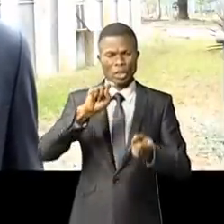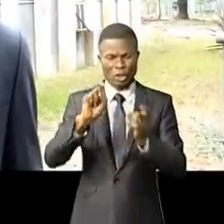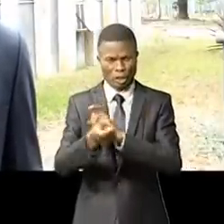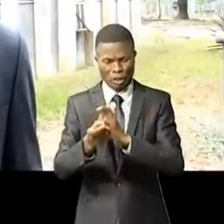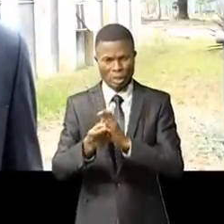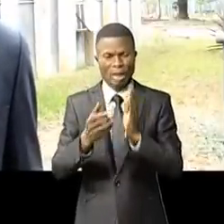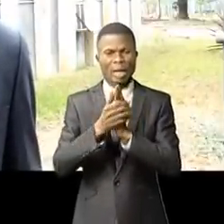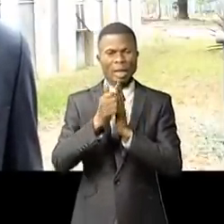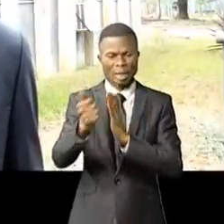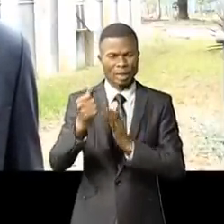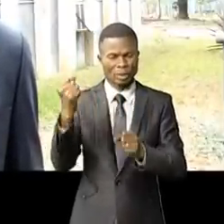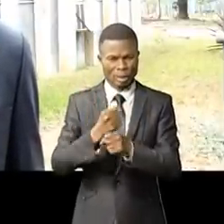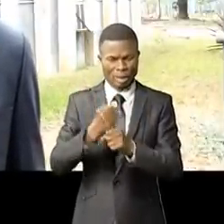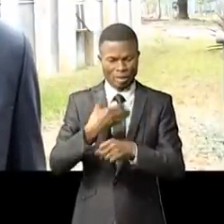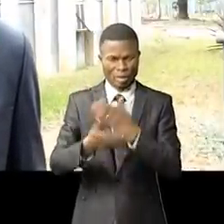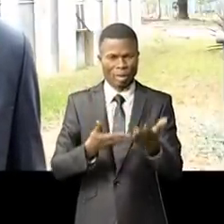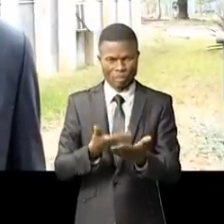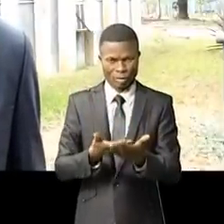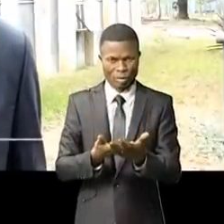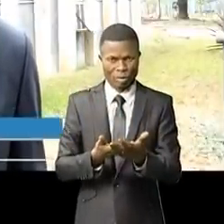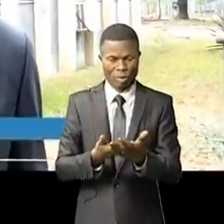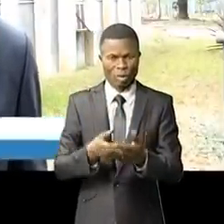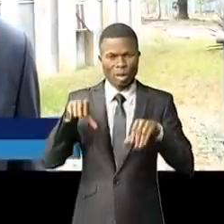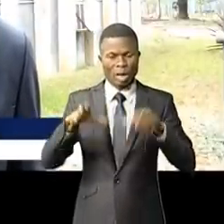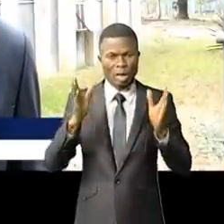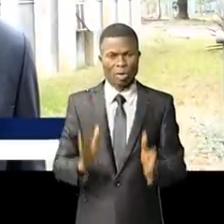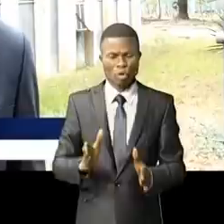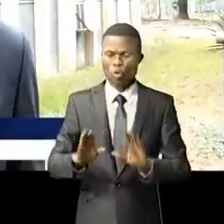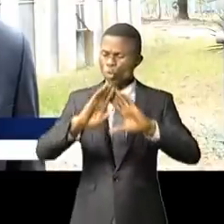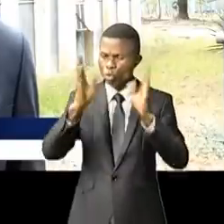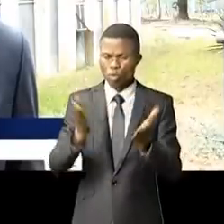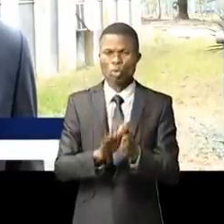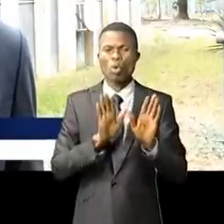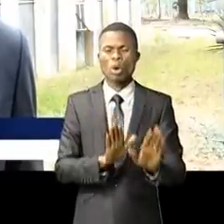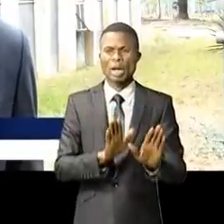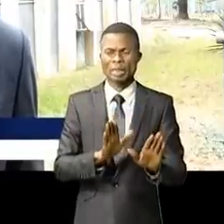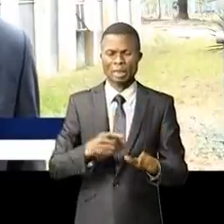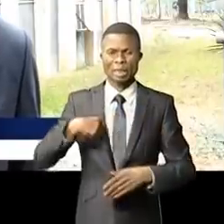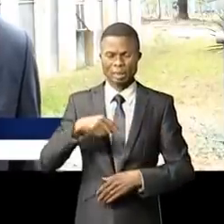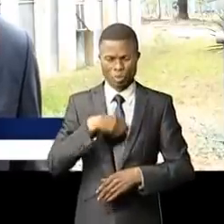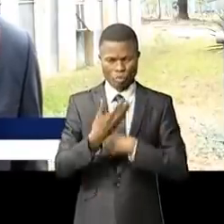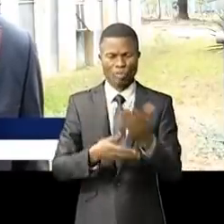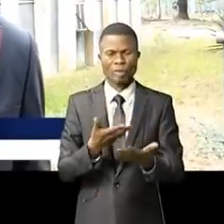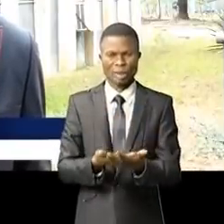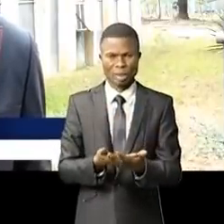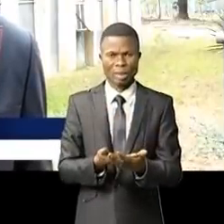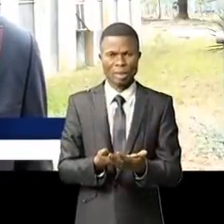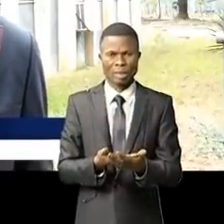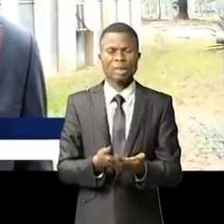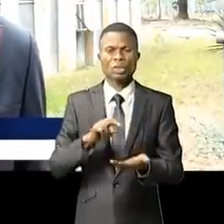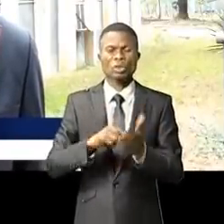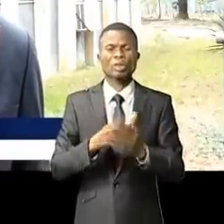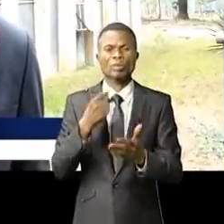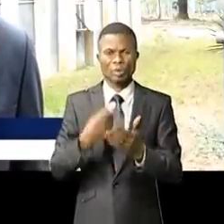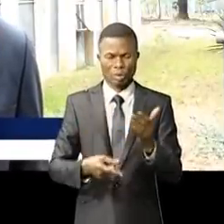la qualité du travail que les téléspectateurs congolais attendent de nous. Donc,